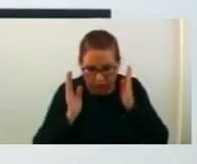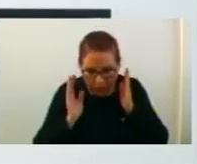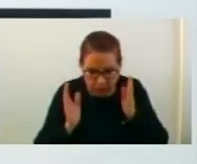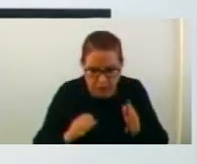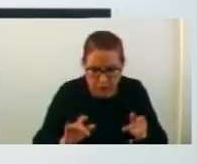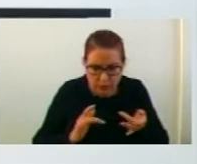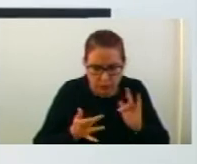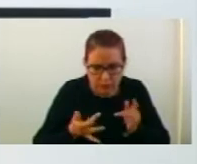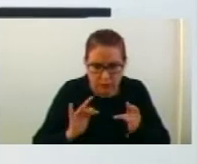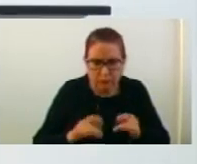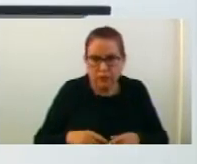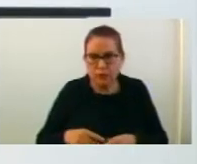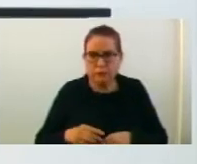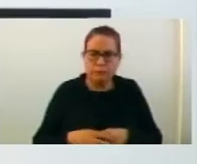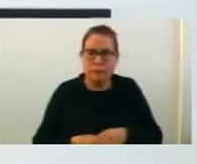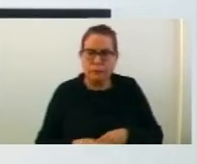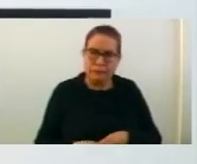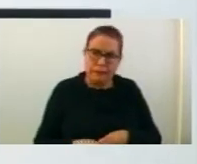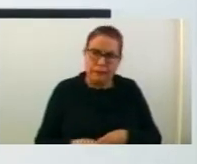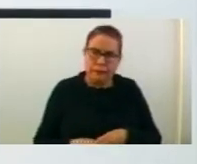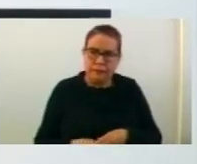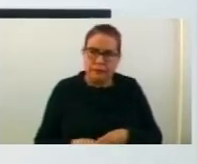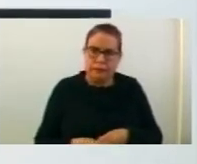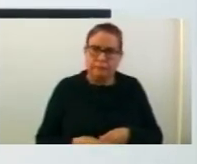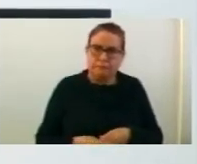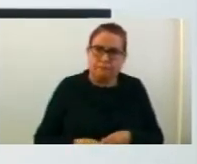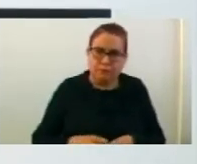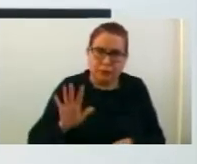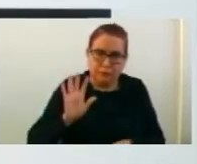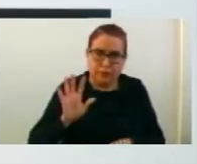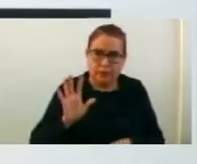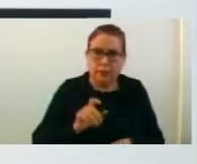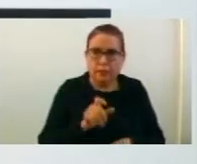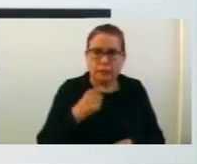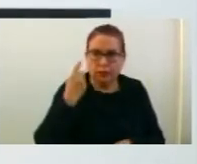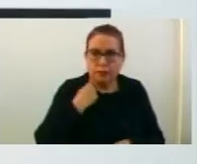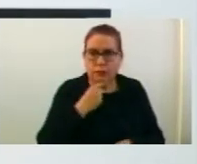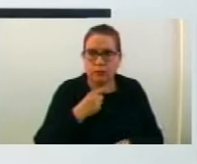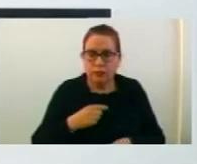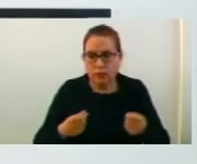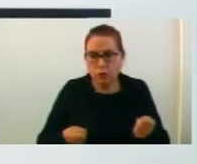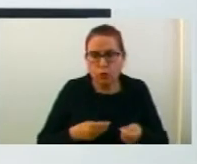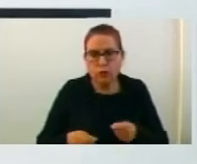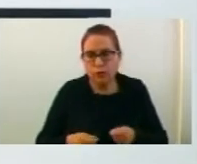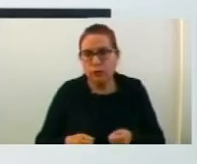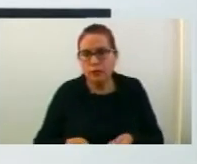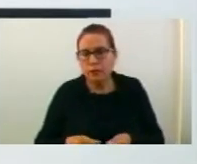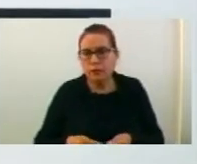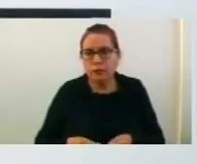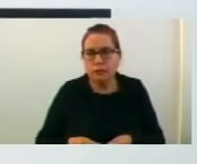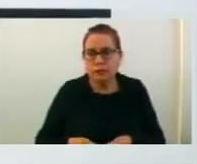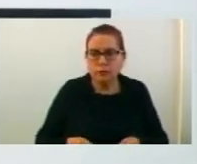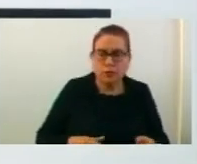секој наш вработен, пет души од тие што сме осум, се обучени на КОБИС